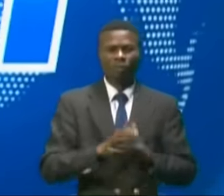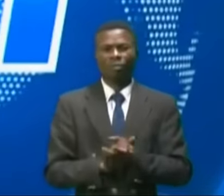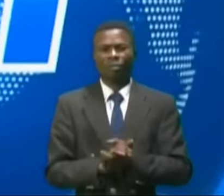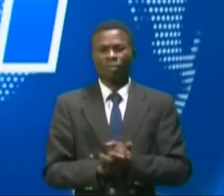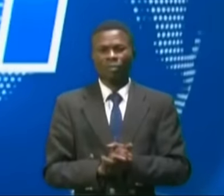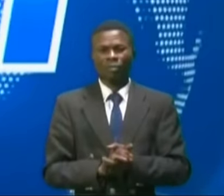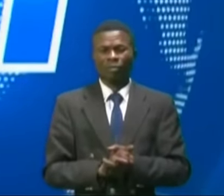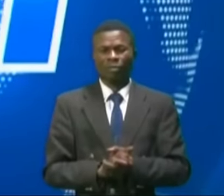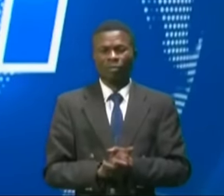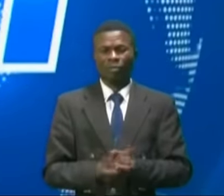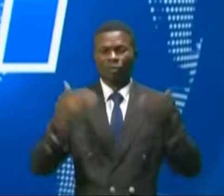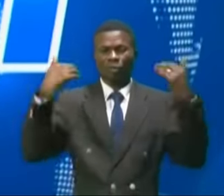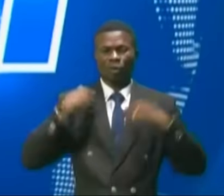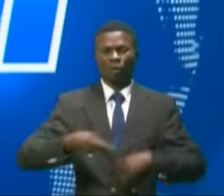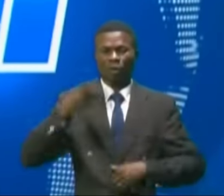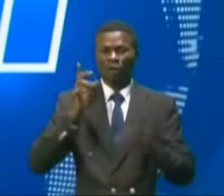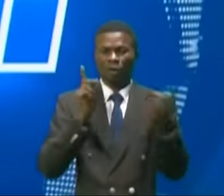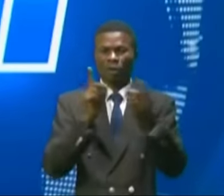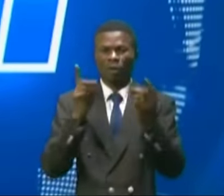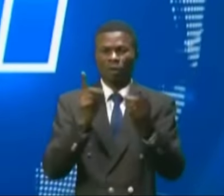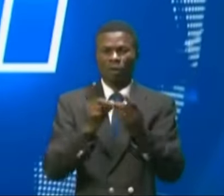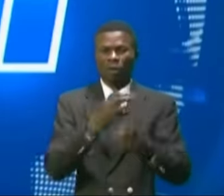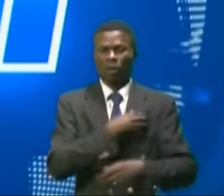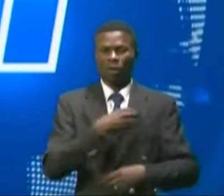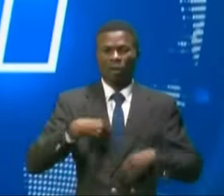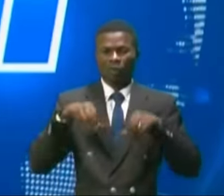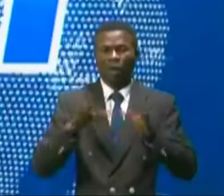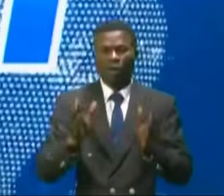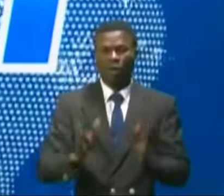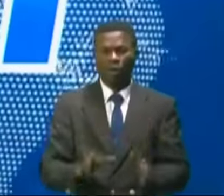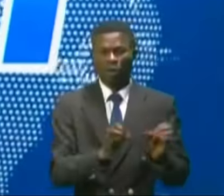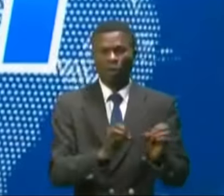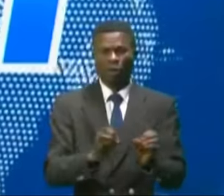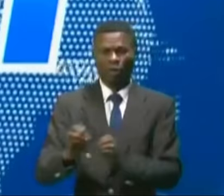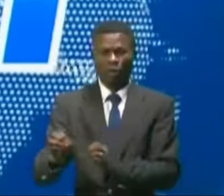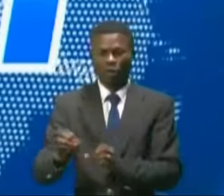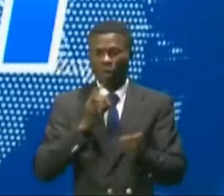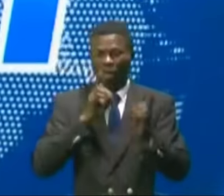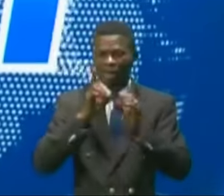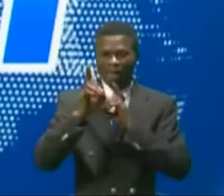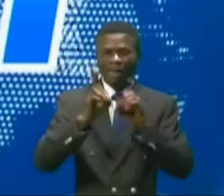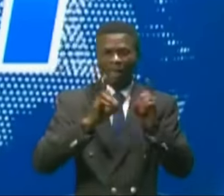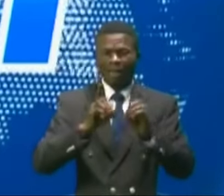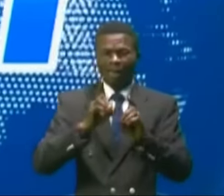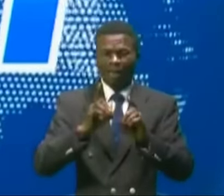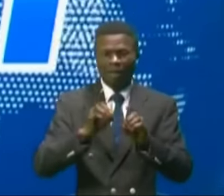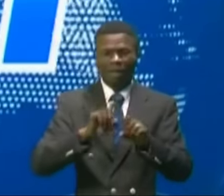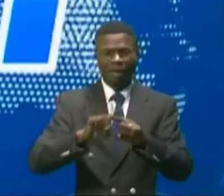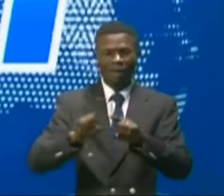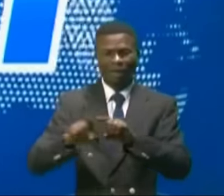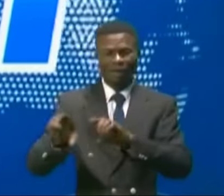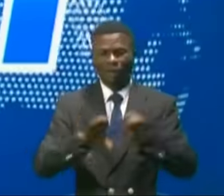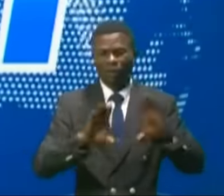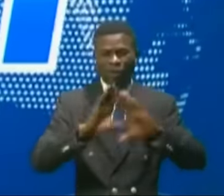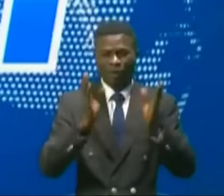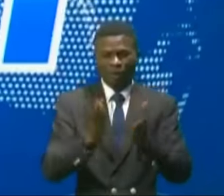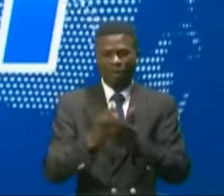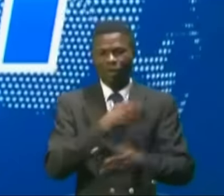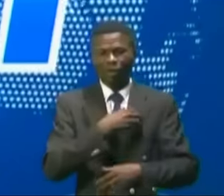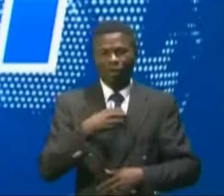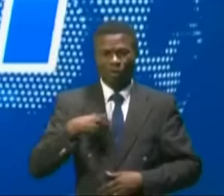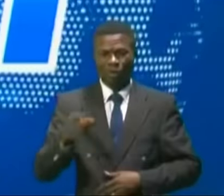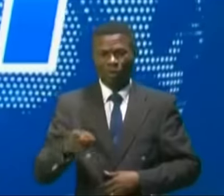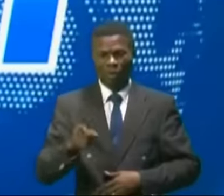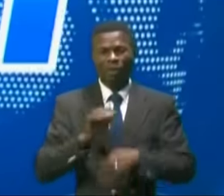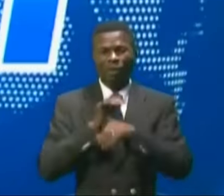Le cadre permanent des concertations de la femme congolaise a organisé un dialogue interactif multi-acteurs